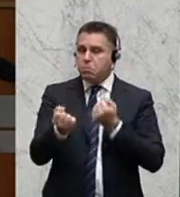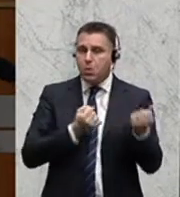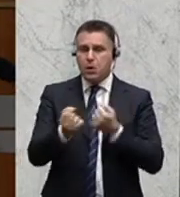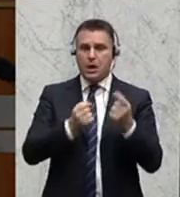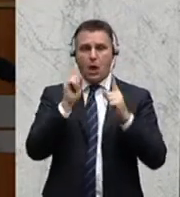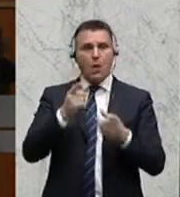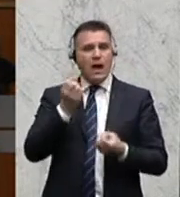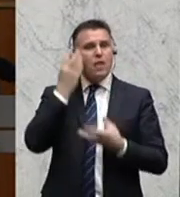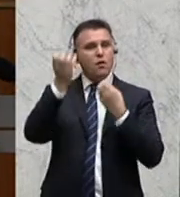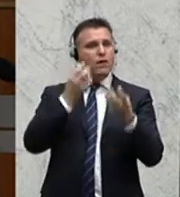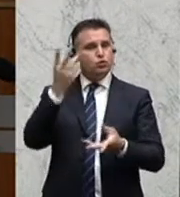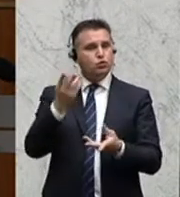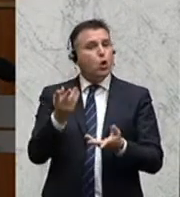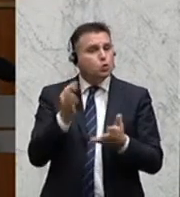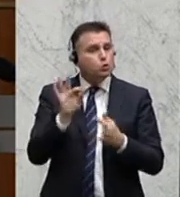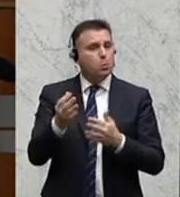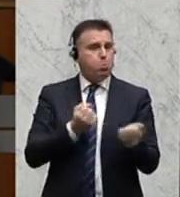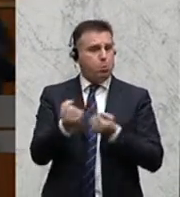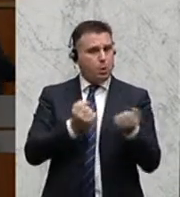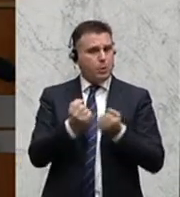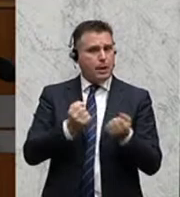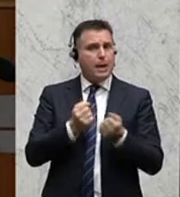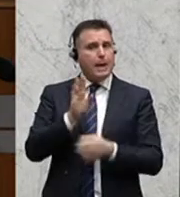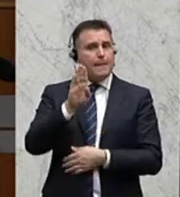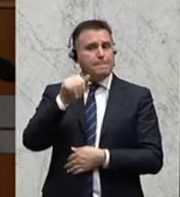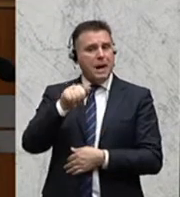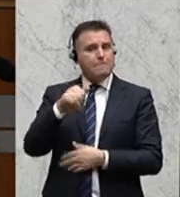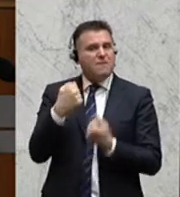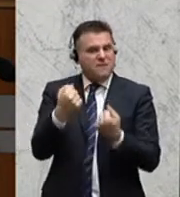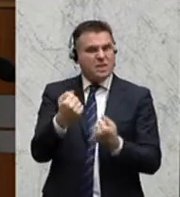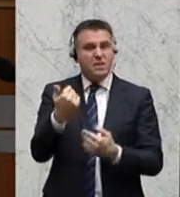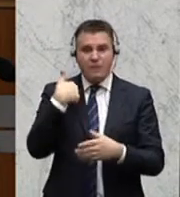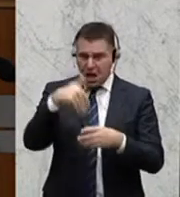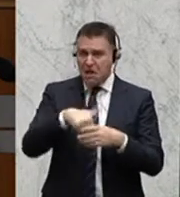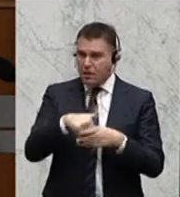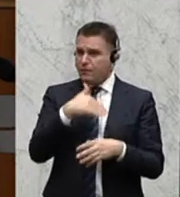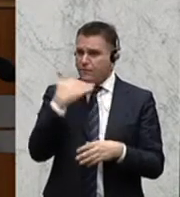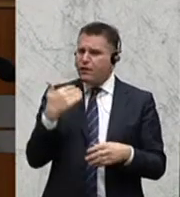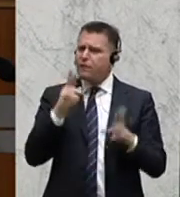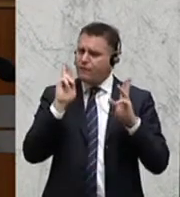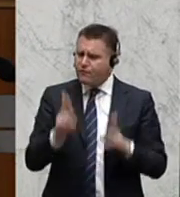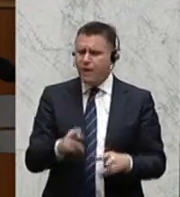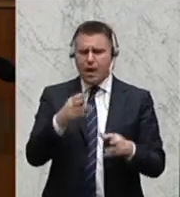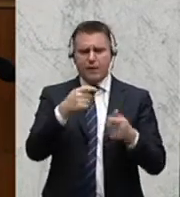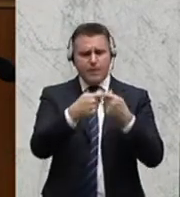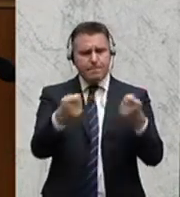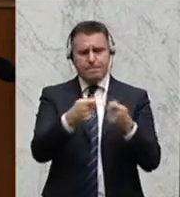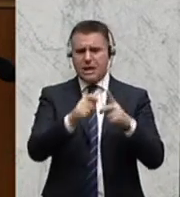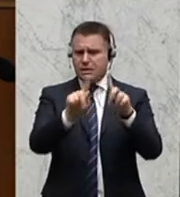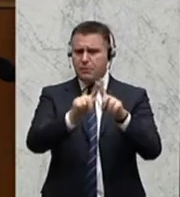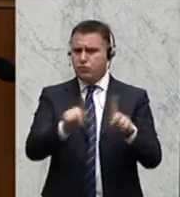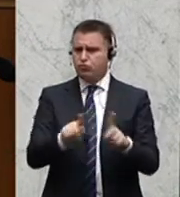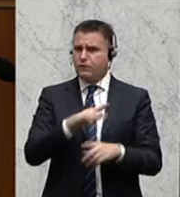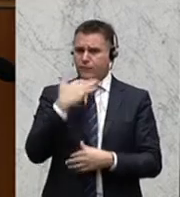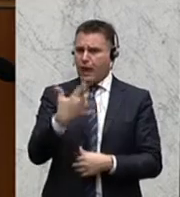BMFIT in der Vergangenheit, glaube ich, auch maßgeblich geprägt hat, wo wir auch ausführlich diskutieren könnten, die vielen, vielen erfolgreichen einzelnen Maßnahmen, die dazu